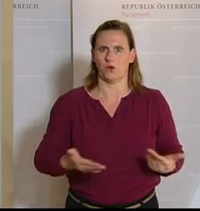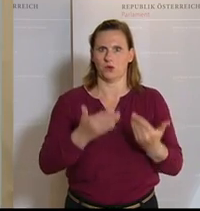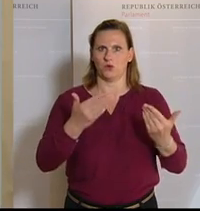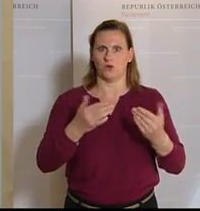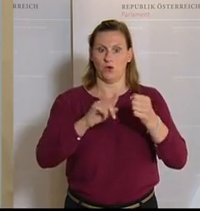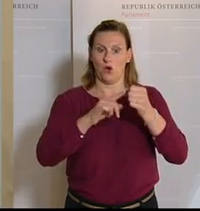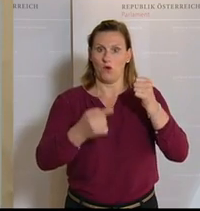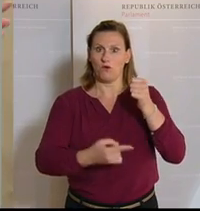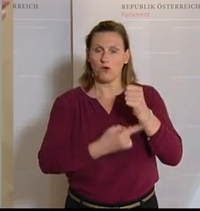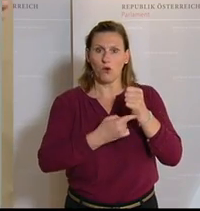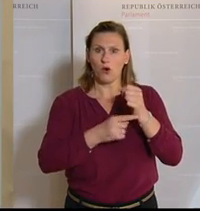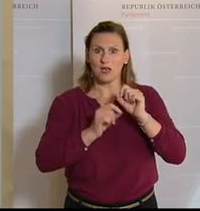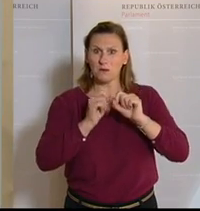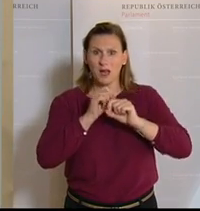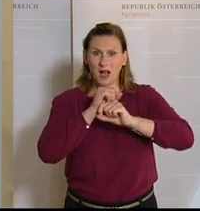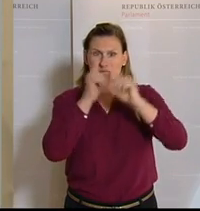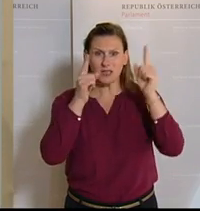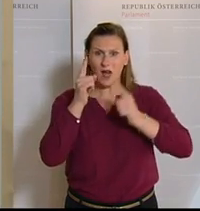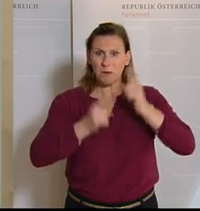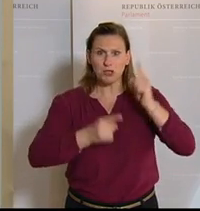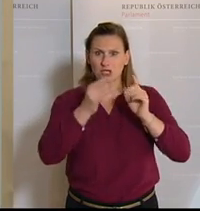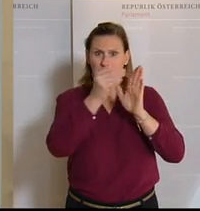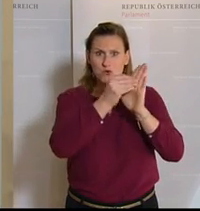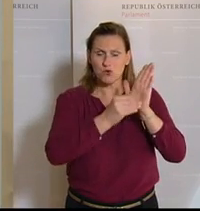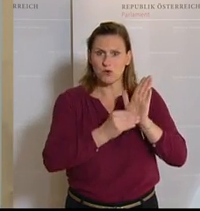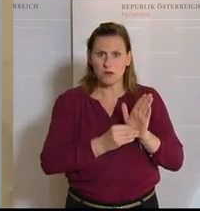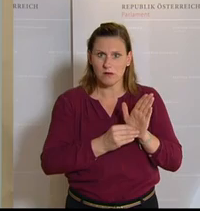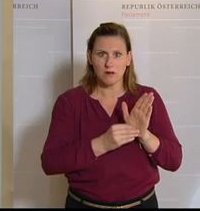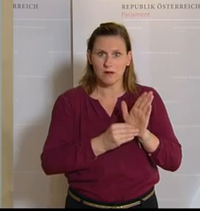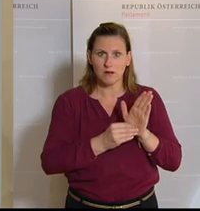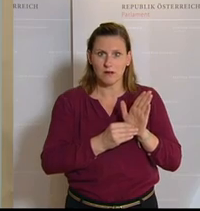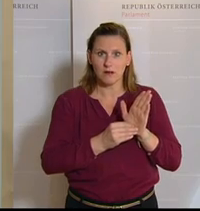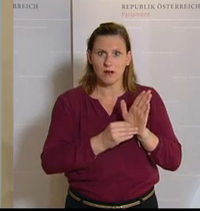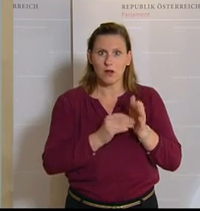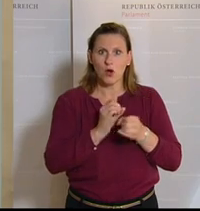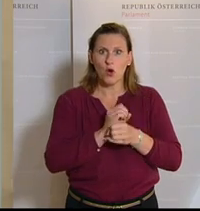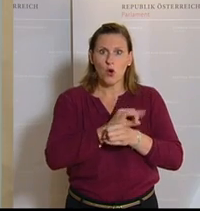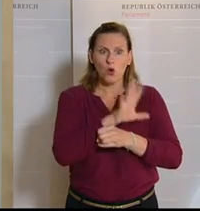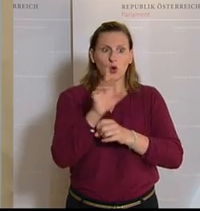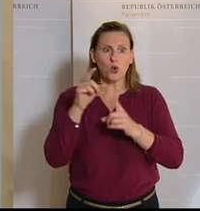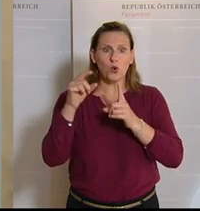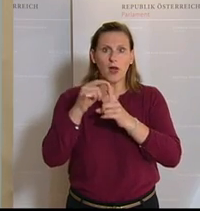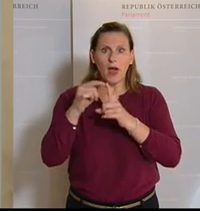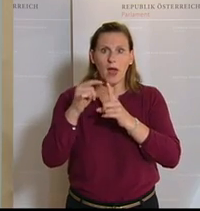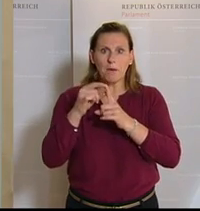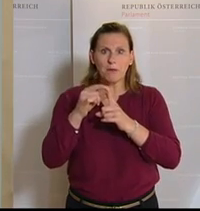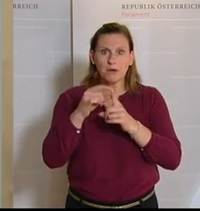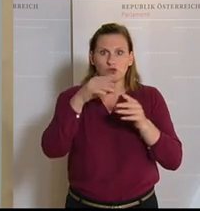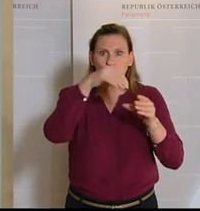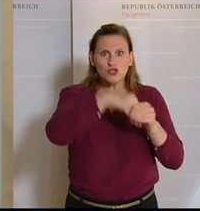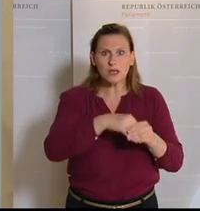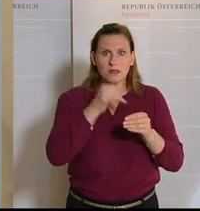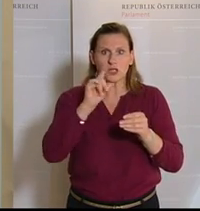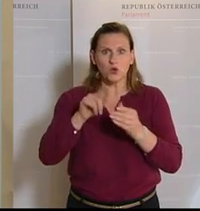für diesen Fonds gibt es natürlich sehr klare Richtlinien, gar keine Frage. Und ich kann es ganz klar feststellen, das Corona-Eb, das geben die Richtlinien ganz einfach nicht her, dass das